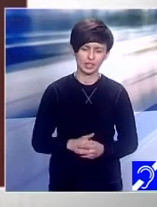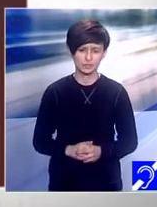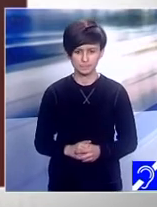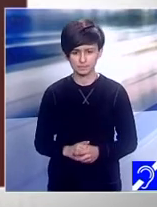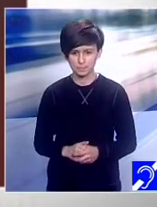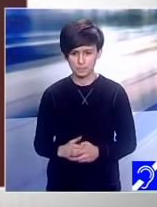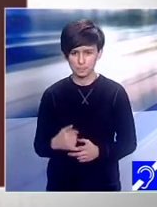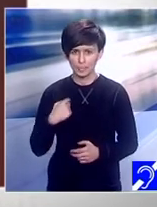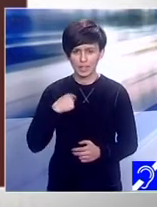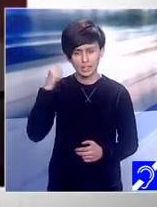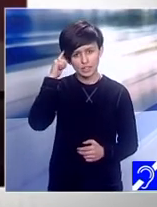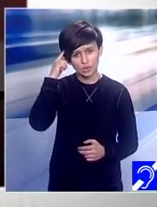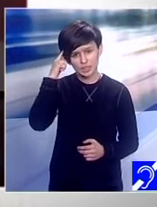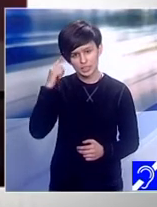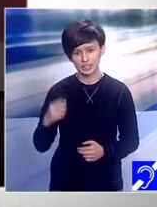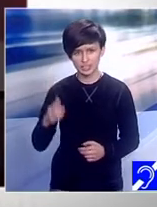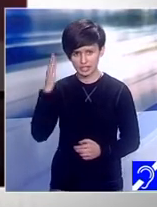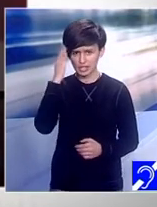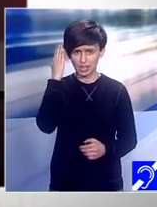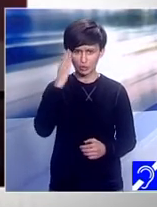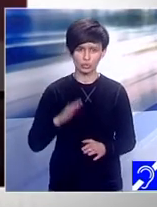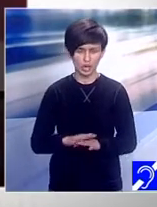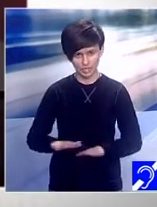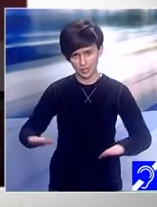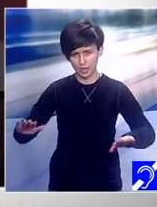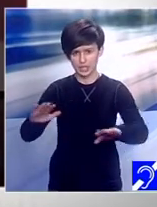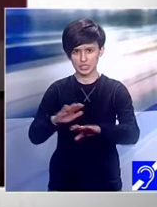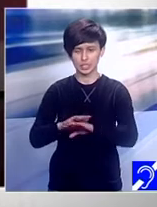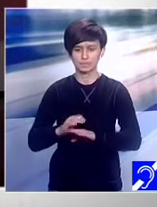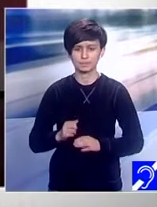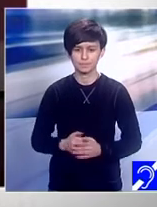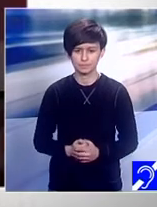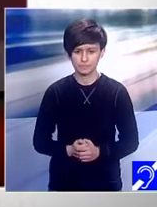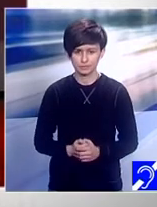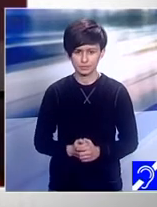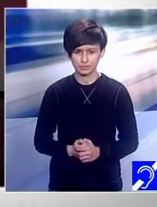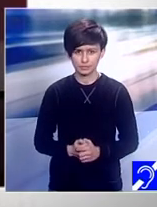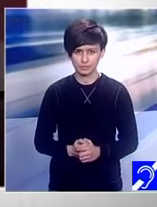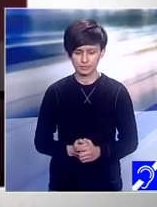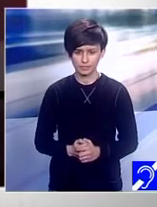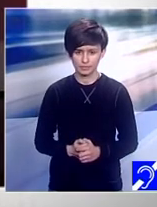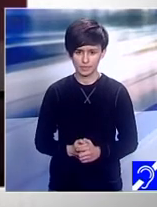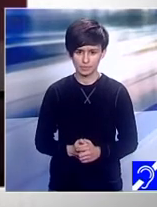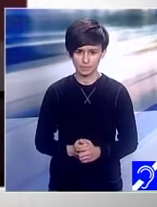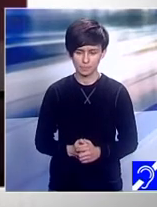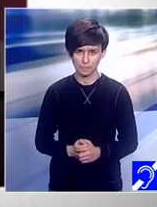toată lumea, sfatul acesta am i-l dă să meargă la o școală de masă. Și, până atunci,